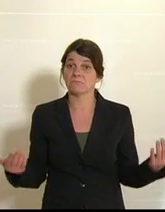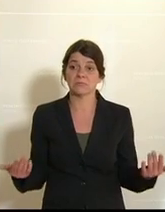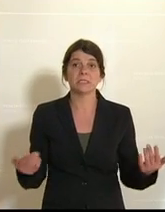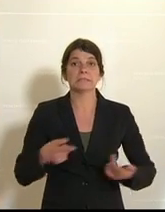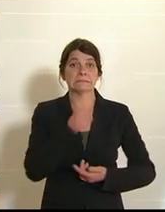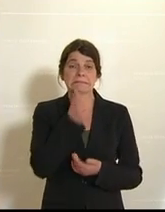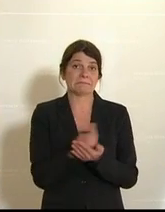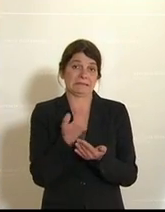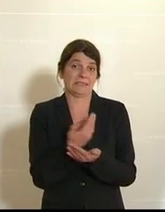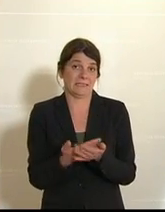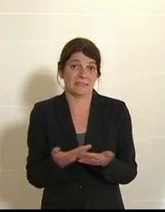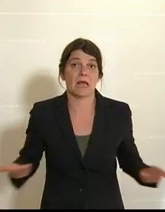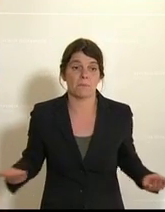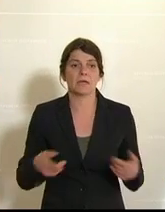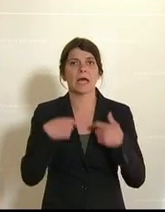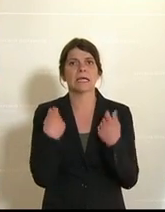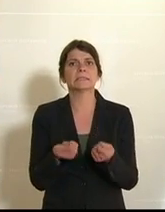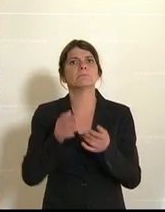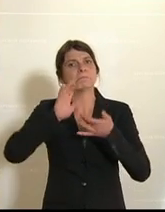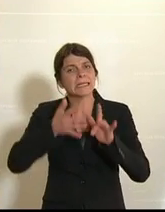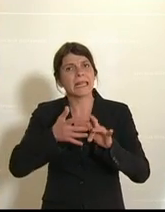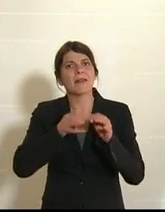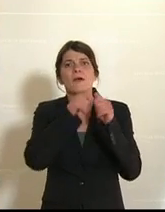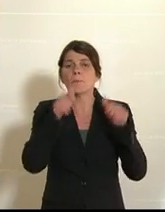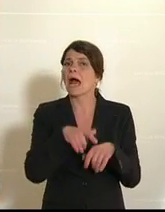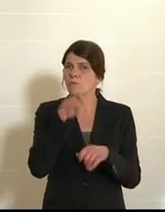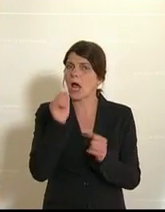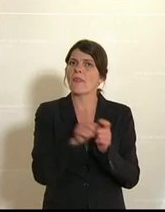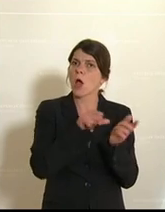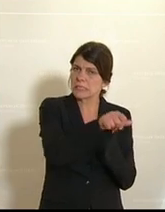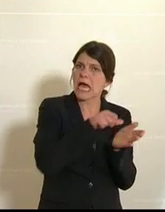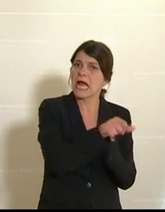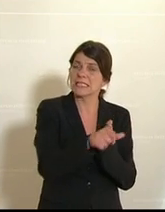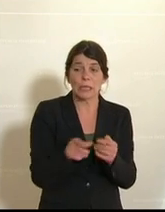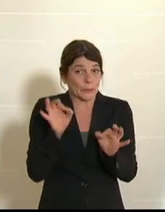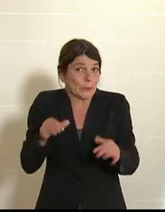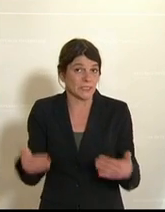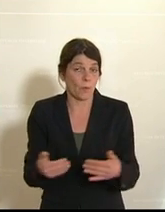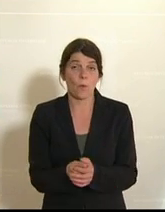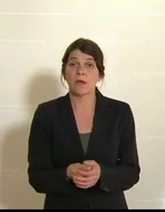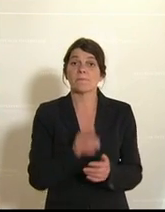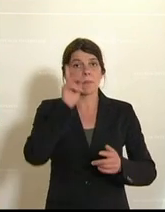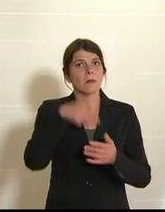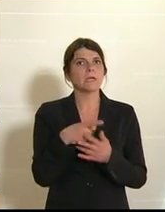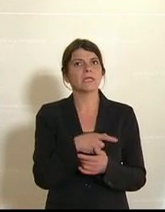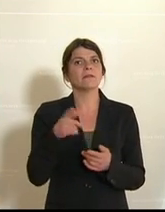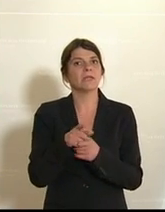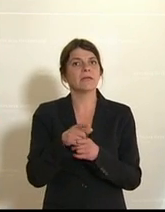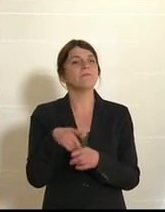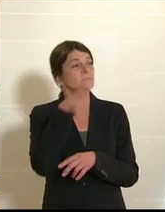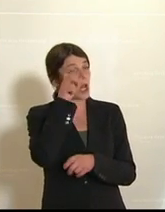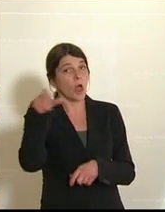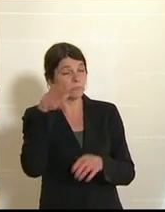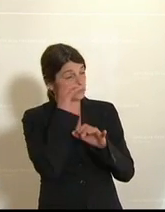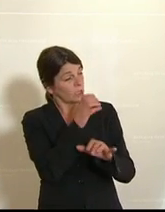einspielen. Mittlerweile gibt es Webformate, die auch Zahlformate sind, was gut ist, damit die Userinnen und